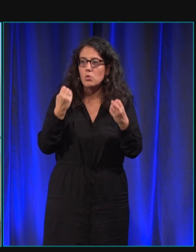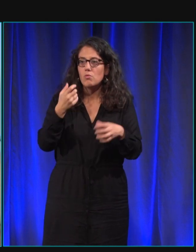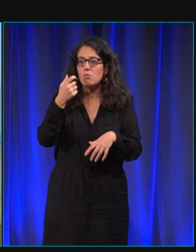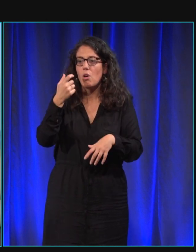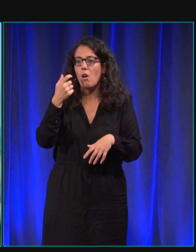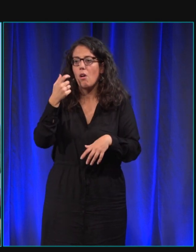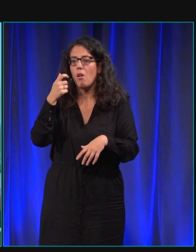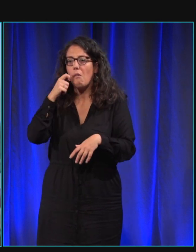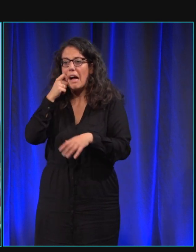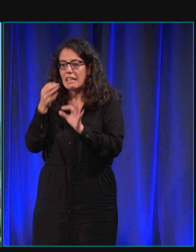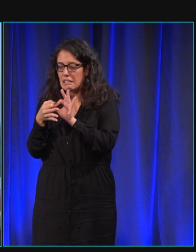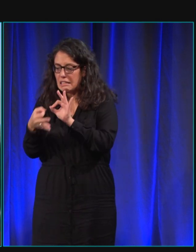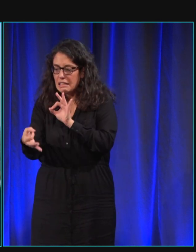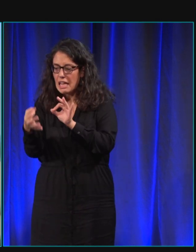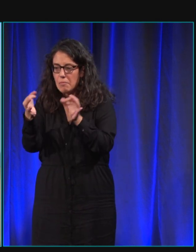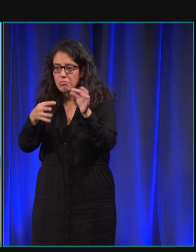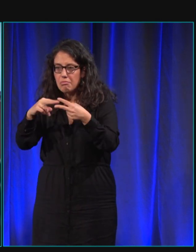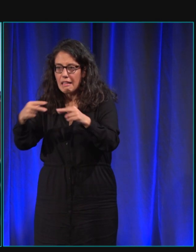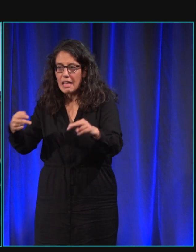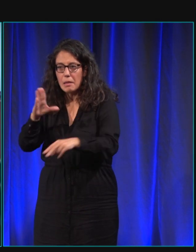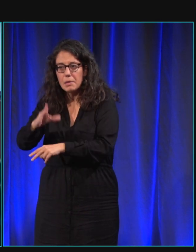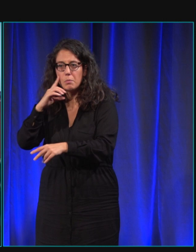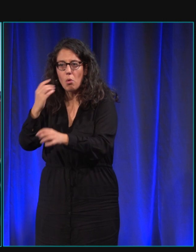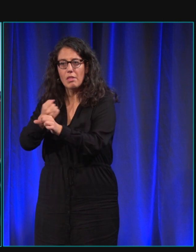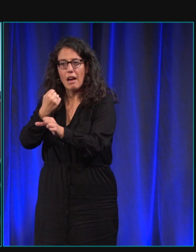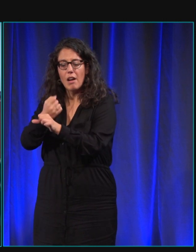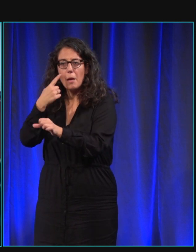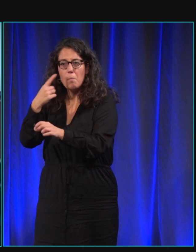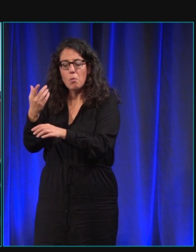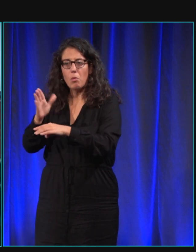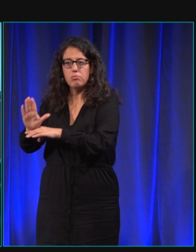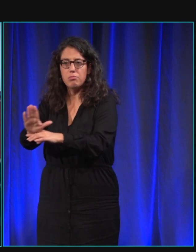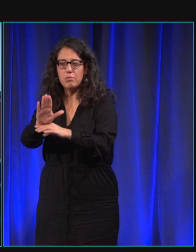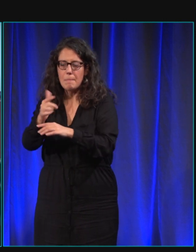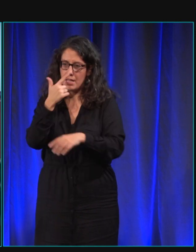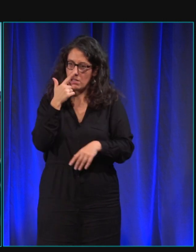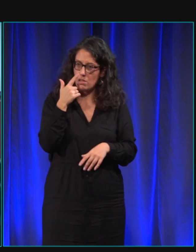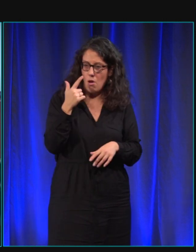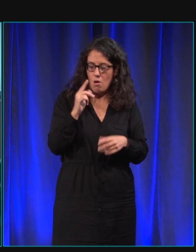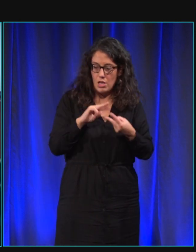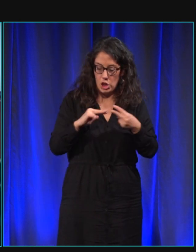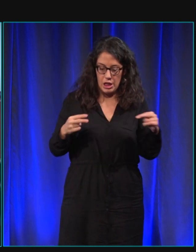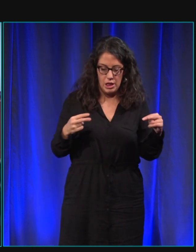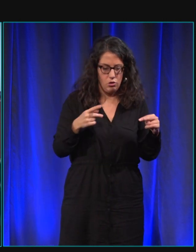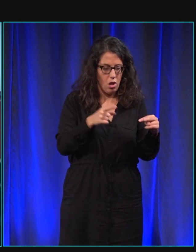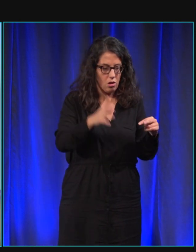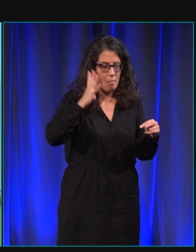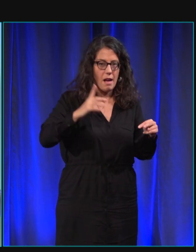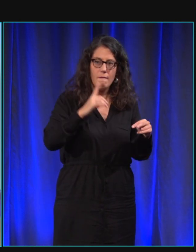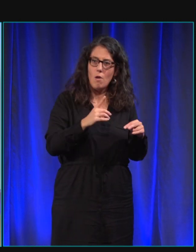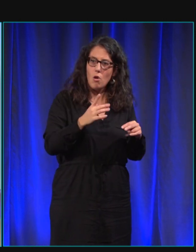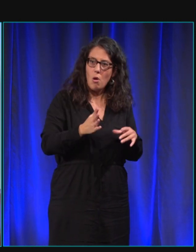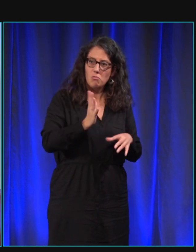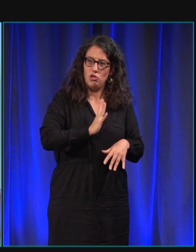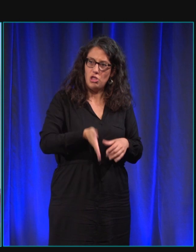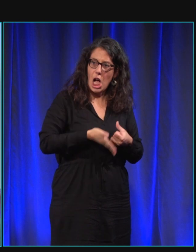beauté ou de travail et j'aurais trouvé intéressant de au fur et à mesure sélectionner parmi les géniteurs qui ont été des très bons chiens d'assistance qui ont